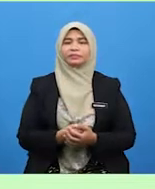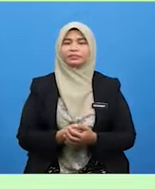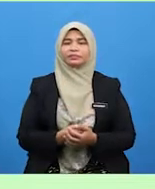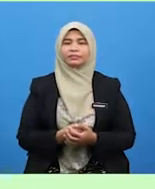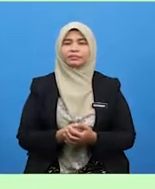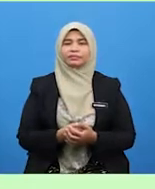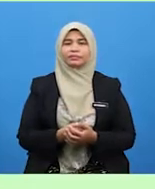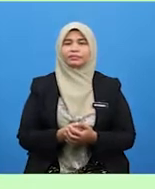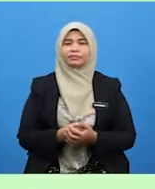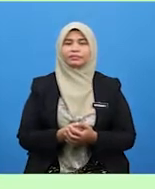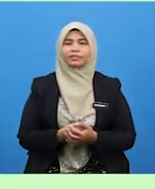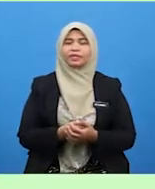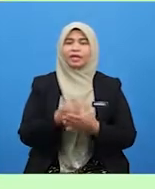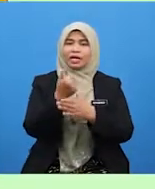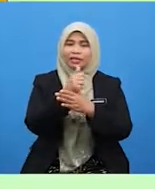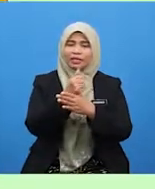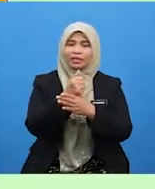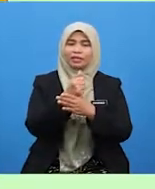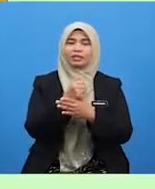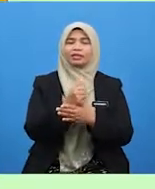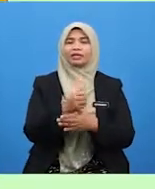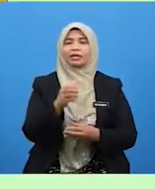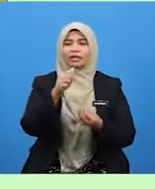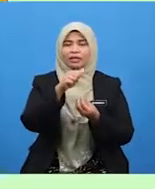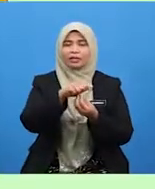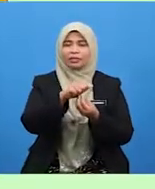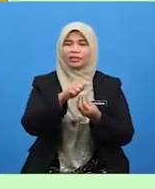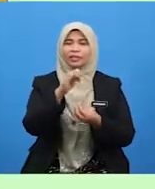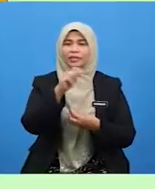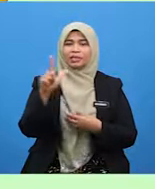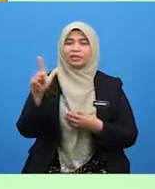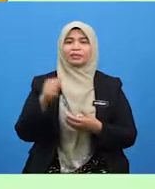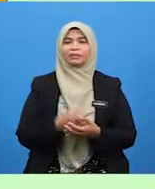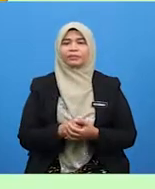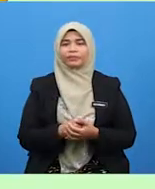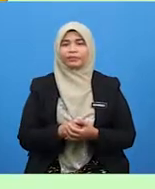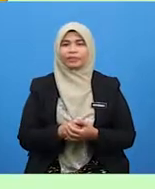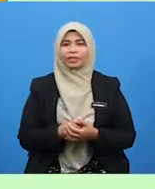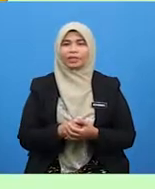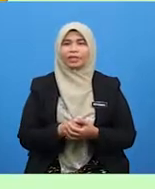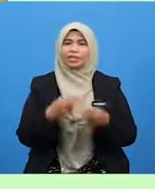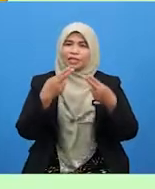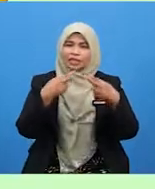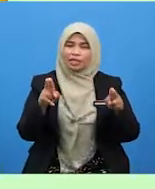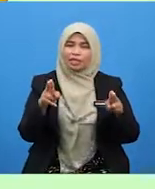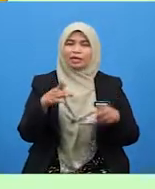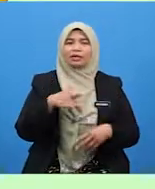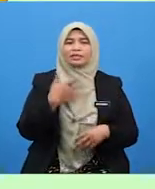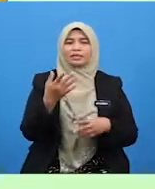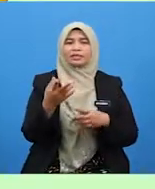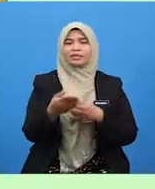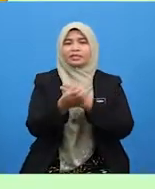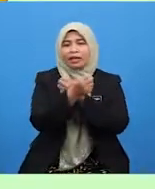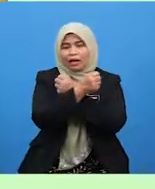keluarga. antara akibatnya ialah hilanglah rasa